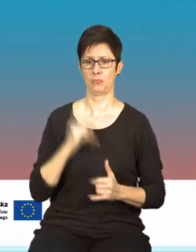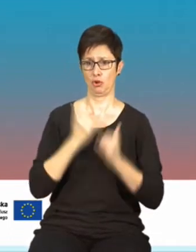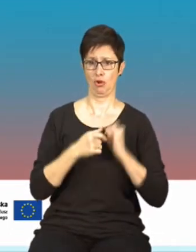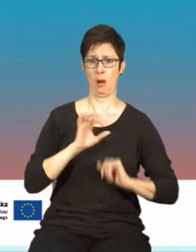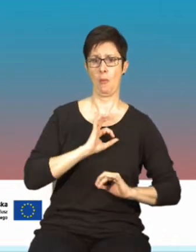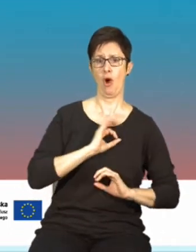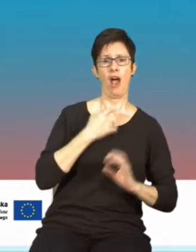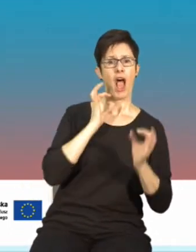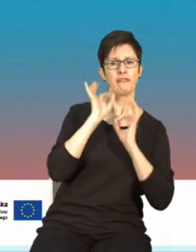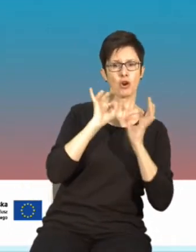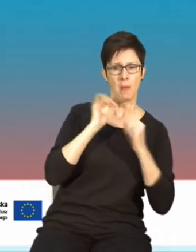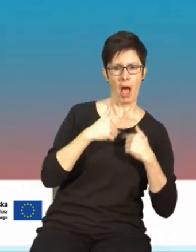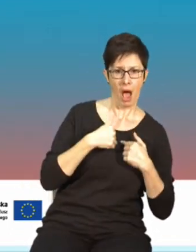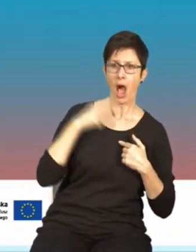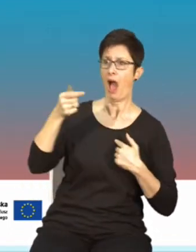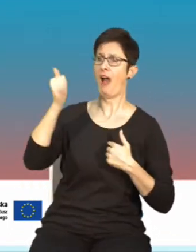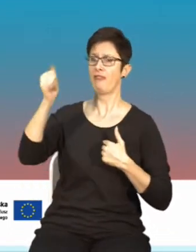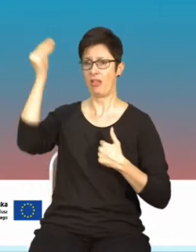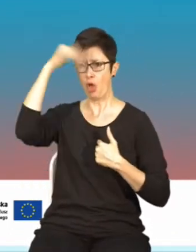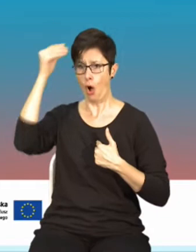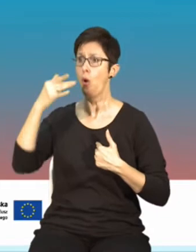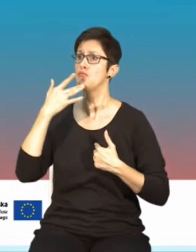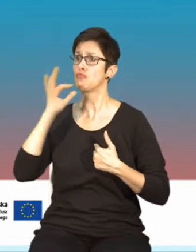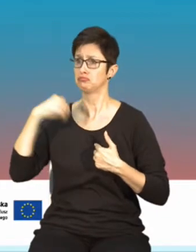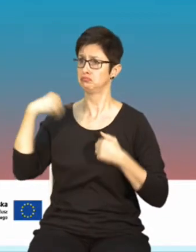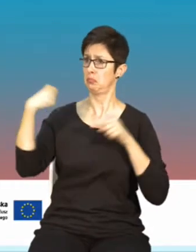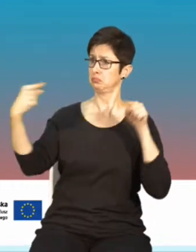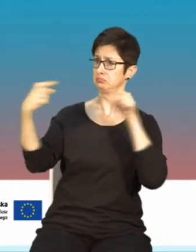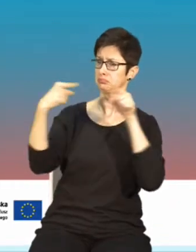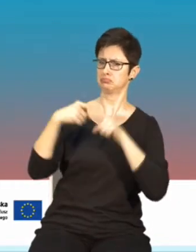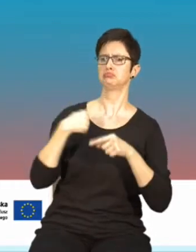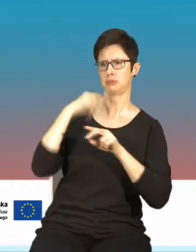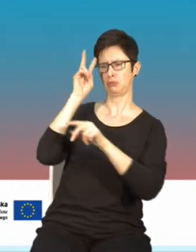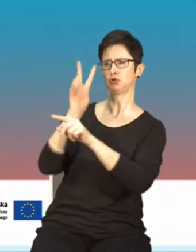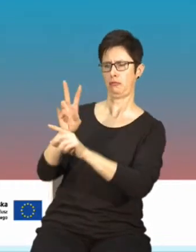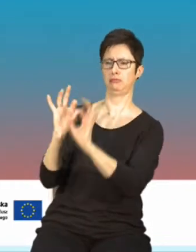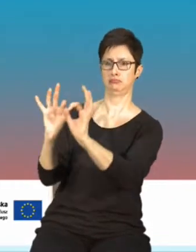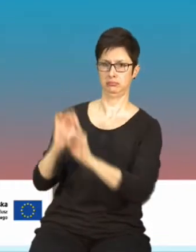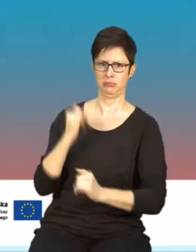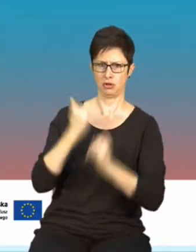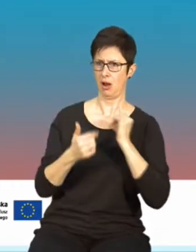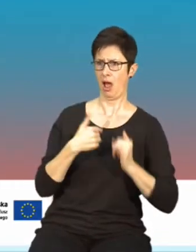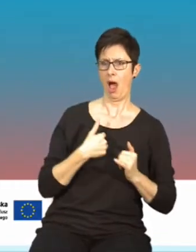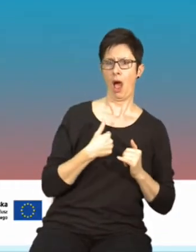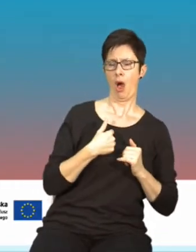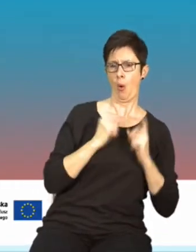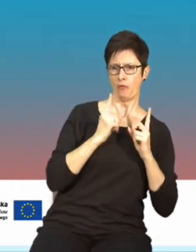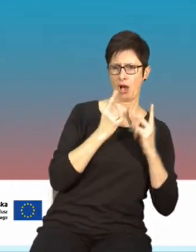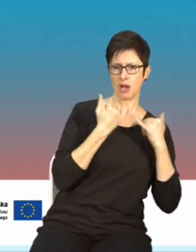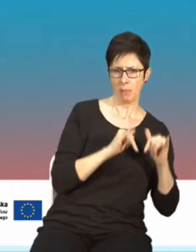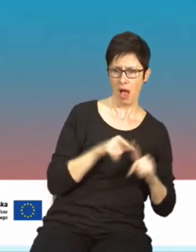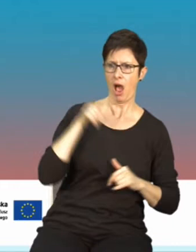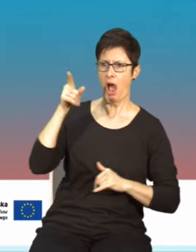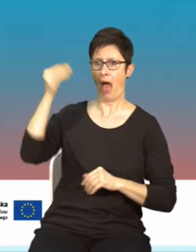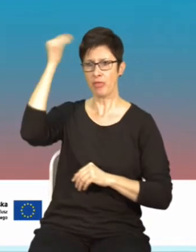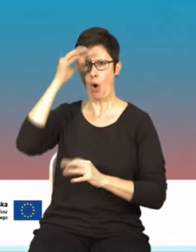habilitowany w danej dziedzinie. Natomiast jeżeli te opinie są odmienne, nagle taka osoba przestaje być